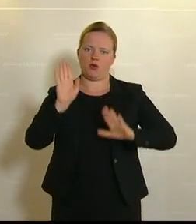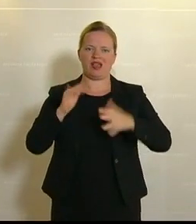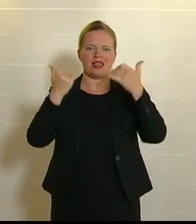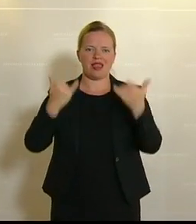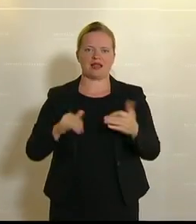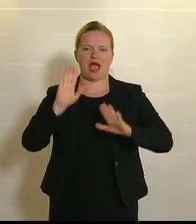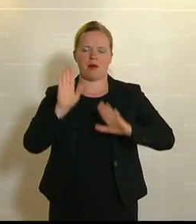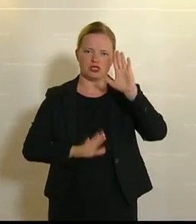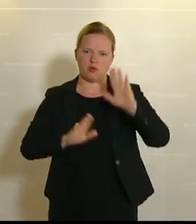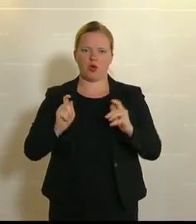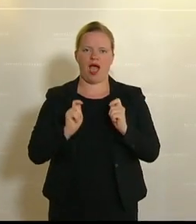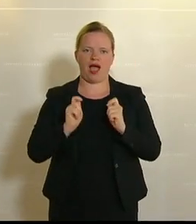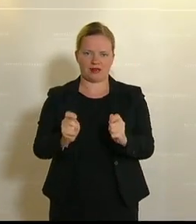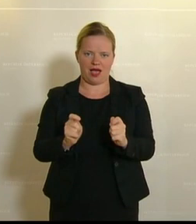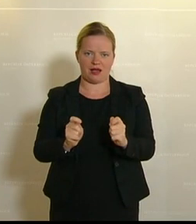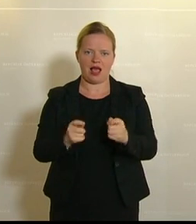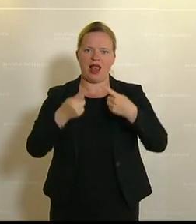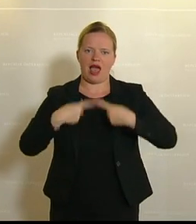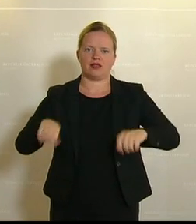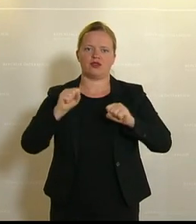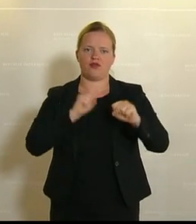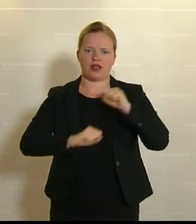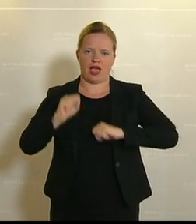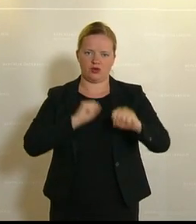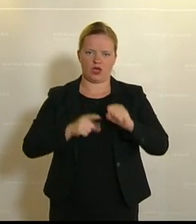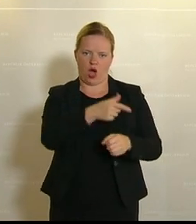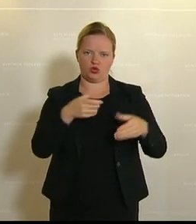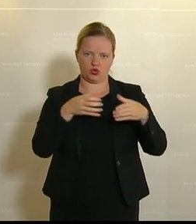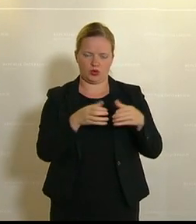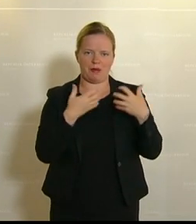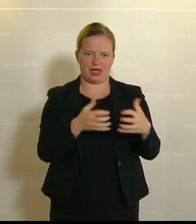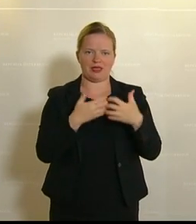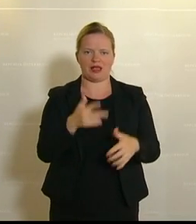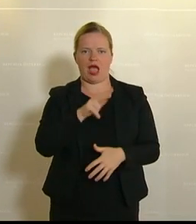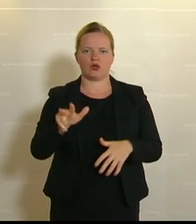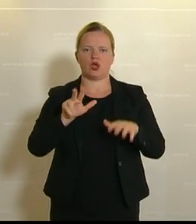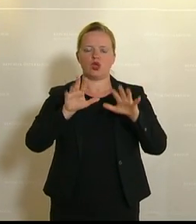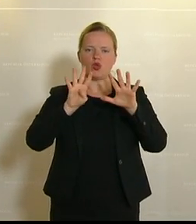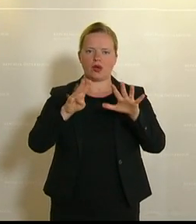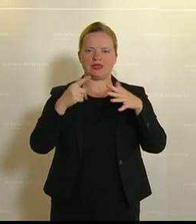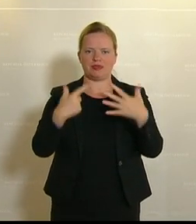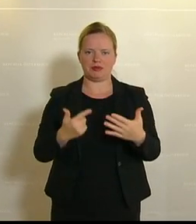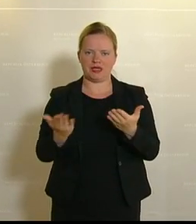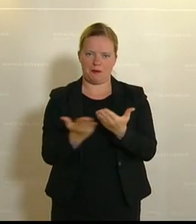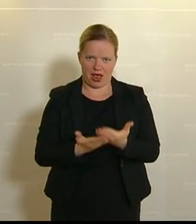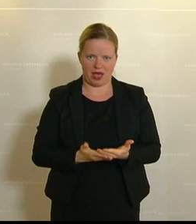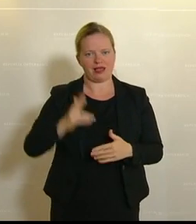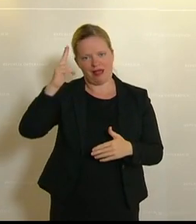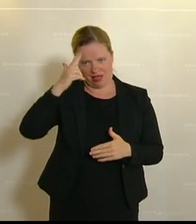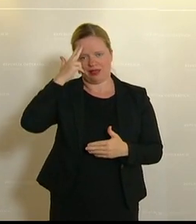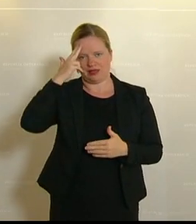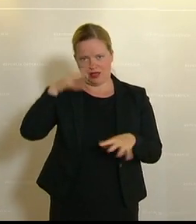gelangen nun zur Abstimmung mit dem Antrag des Landesverteidigungsausschusses, einen Bericht 379 der Beilagen zur Kenntnis zu nehmen.